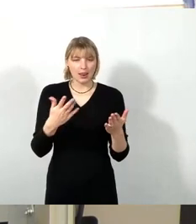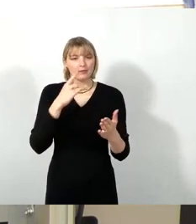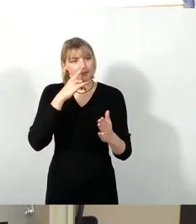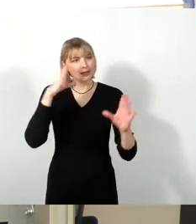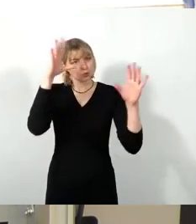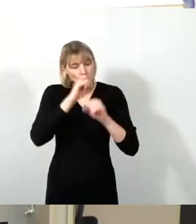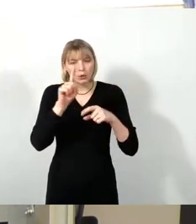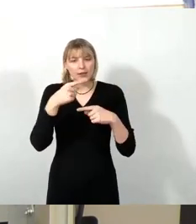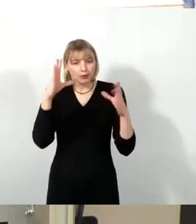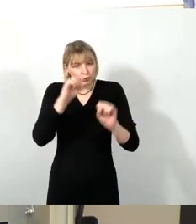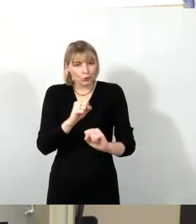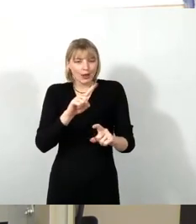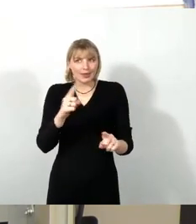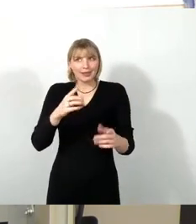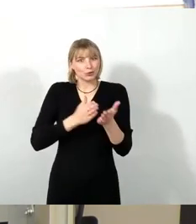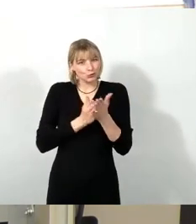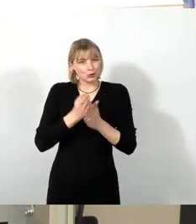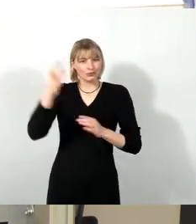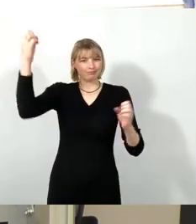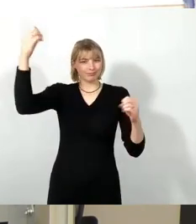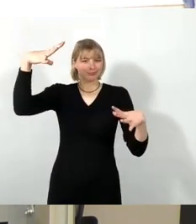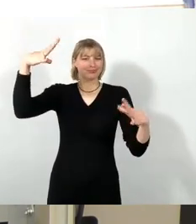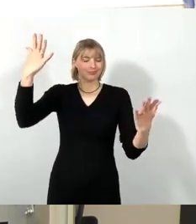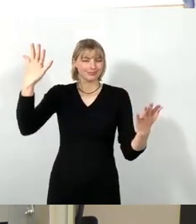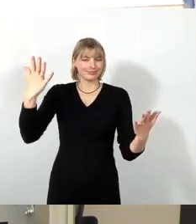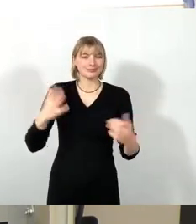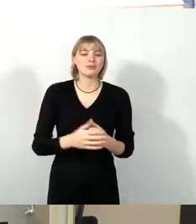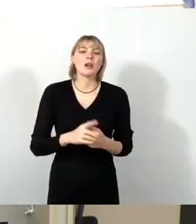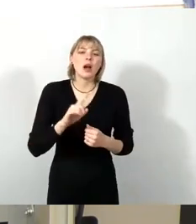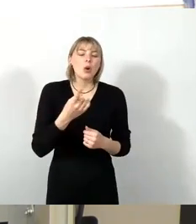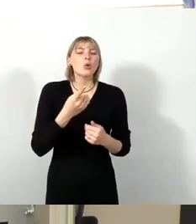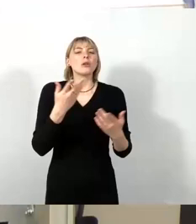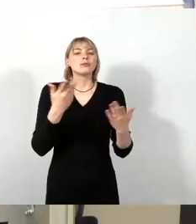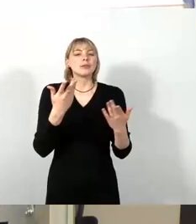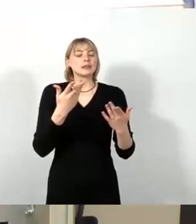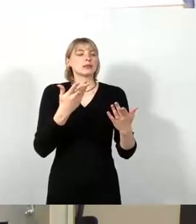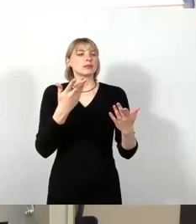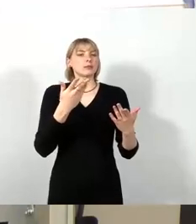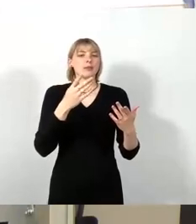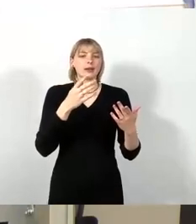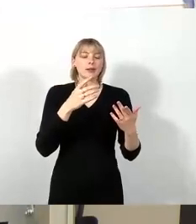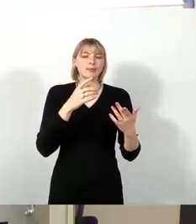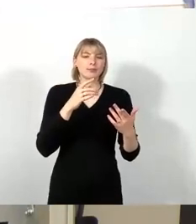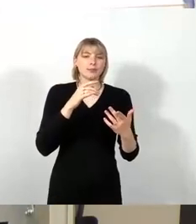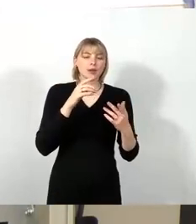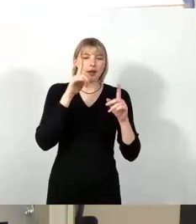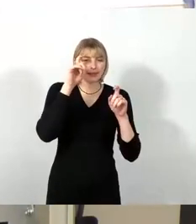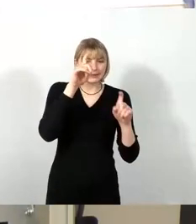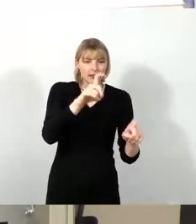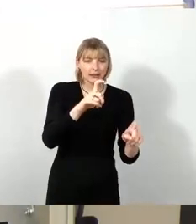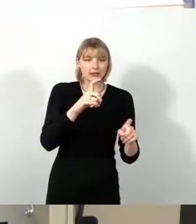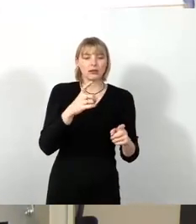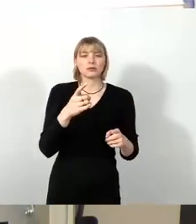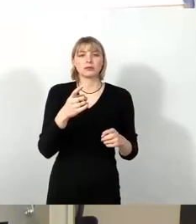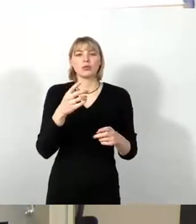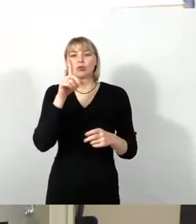insbesondere bei Insekten und bei Vogelpopulationen. Also wir kennen alle die Insekten, die dann eben an den